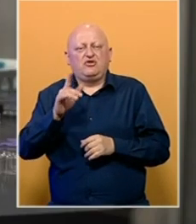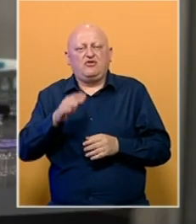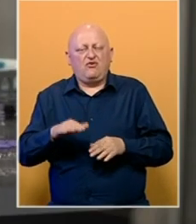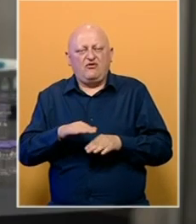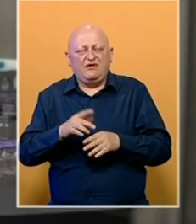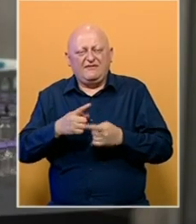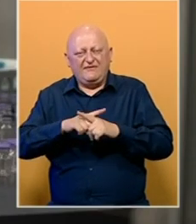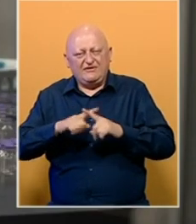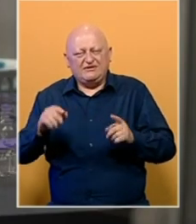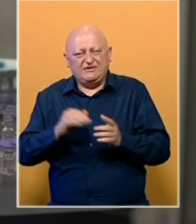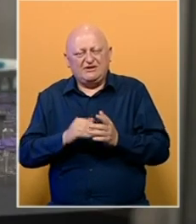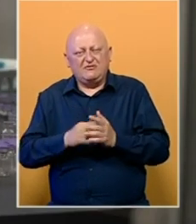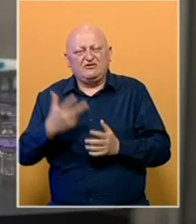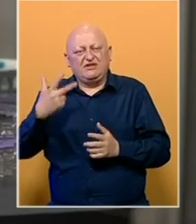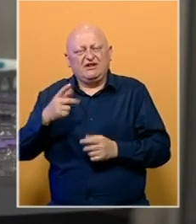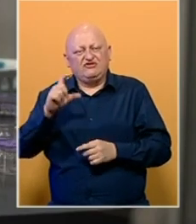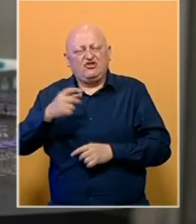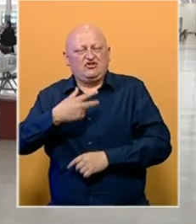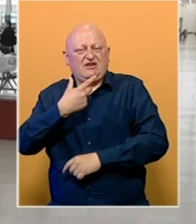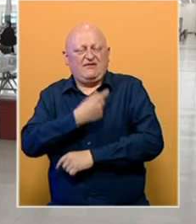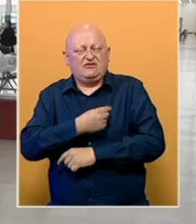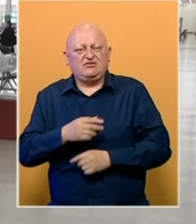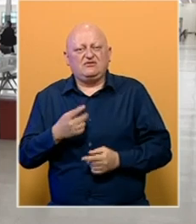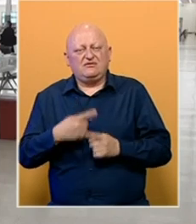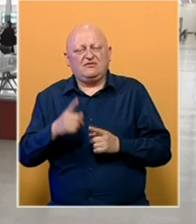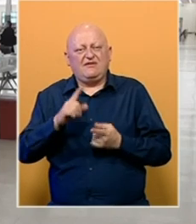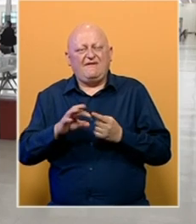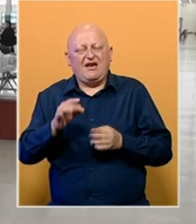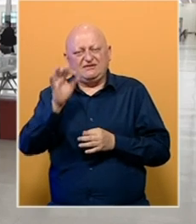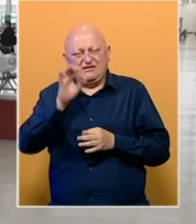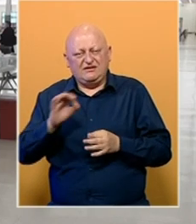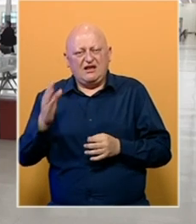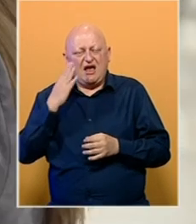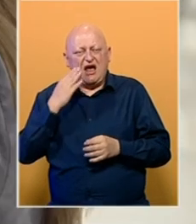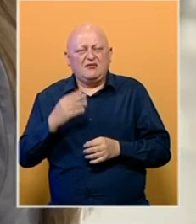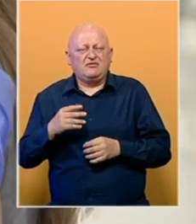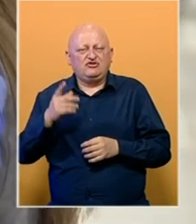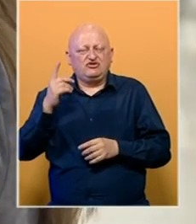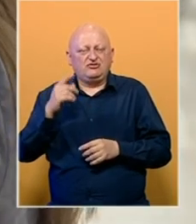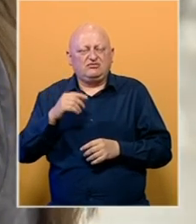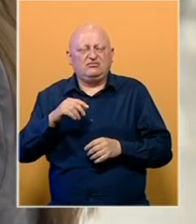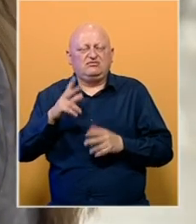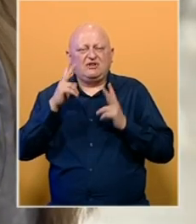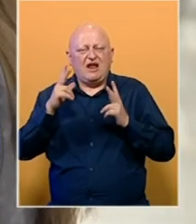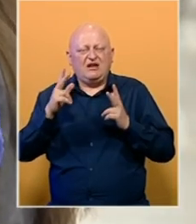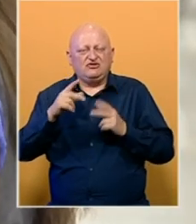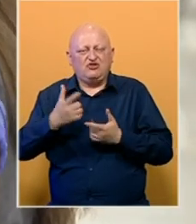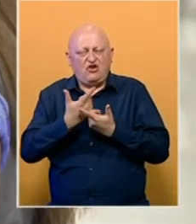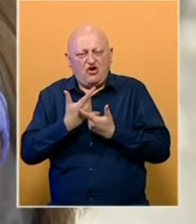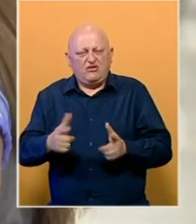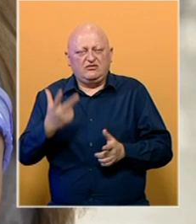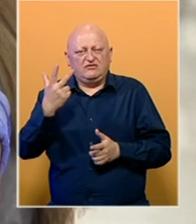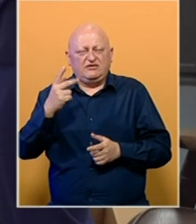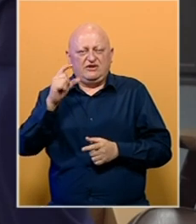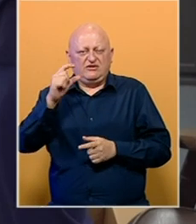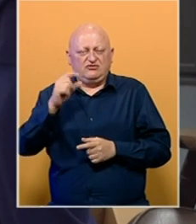izvjesno je bit će potrebna i treća doza vakcine. Upravo Pfizer planirao od američkih regulatora zatražiti odobrenje za treću